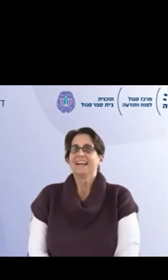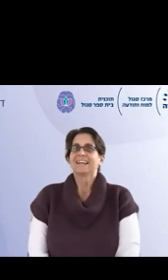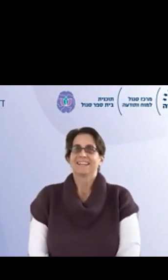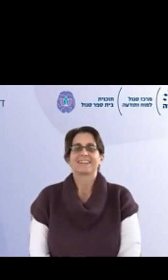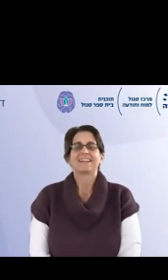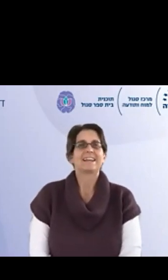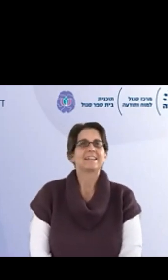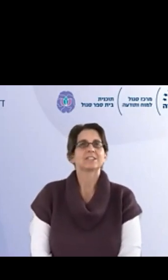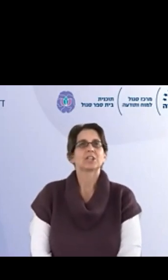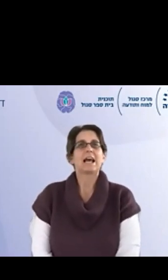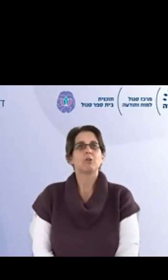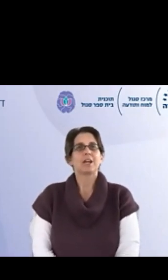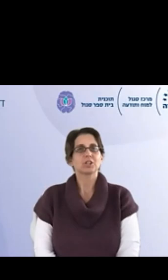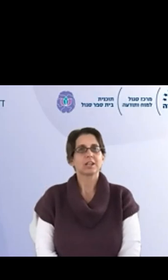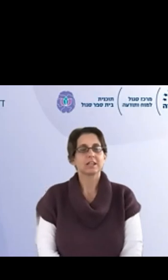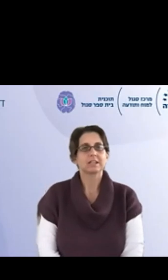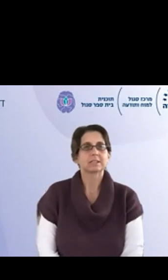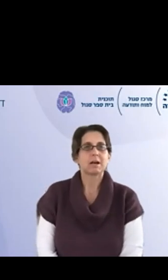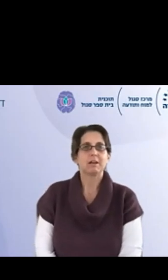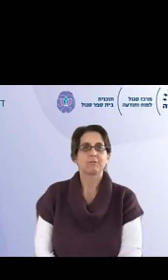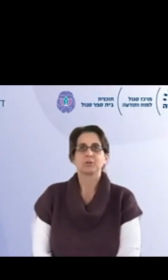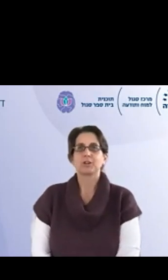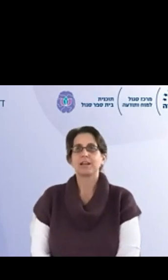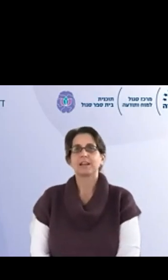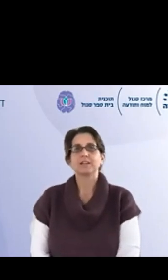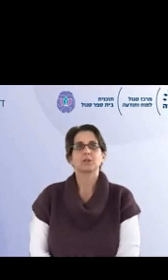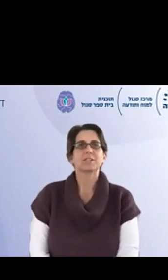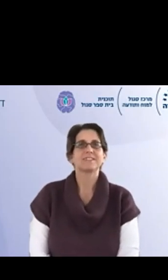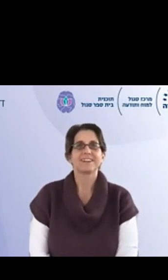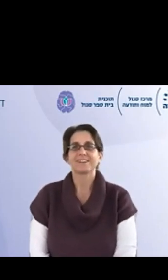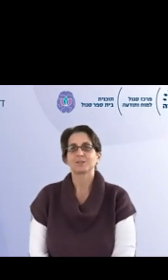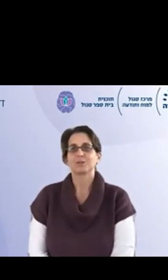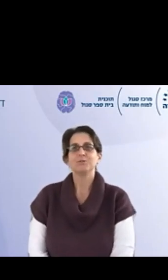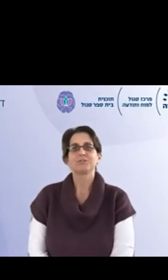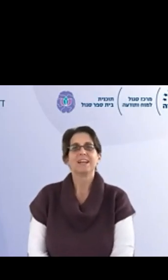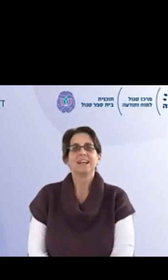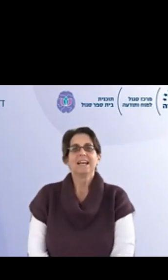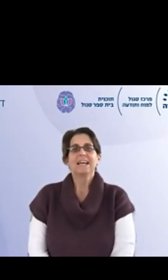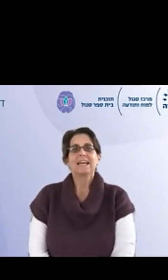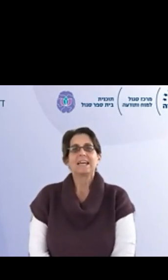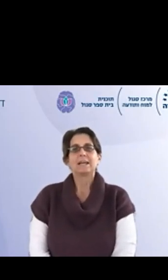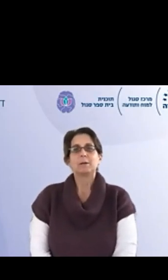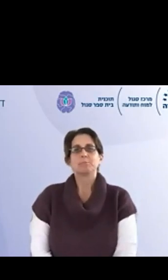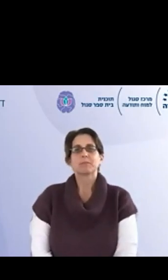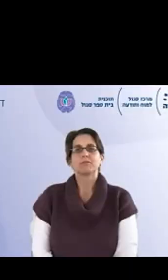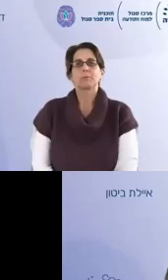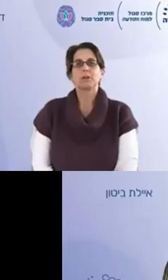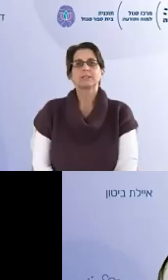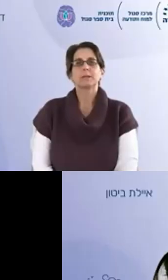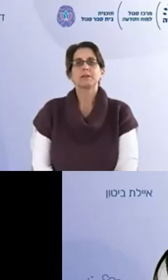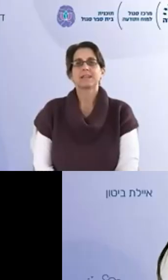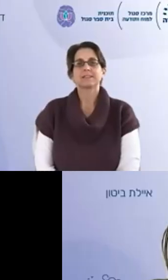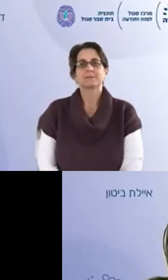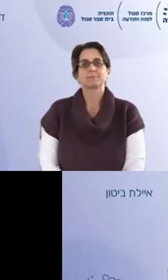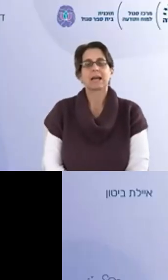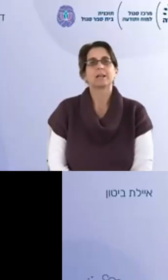לשמחה. את השאלה האחרונה שלי, אני אשמח להתנות להיילת, אמרתי את הילת לסוף, ופה